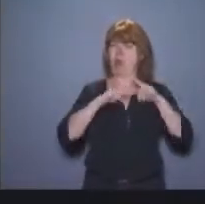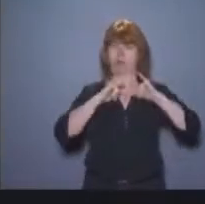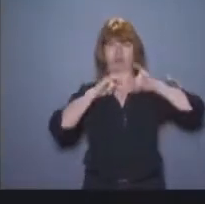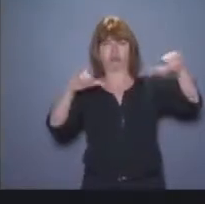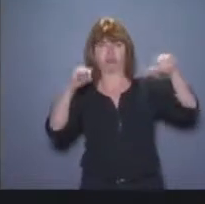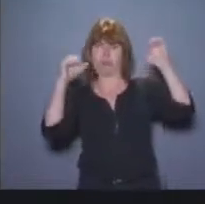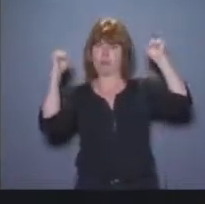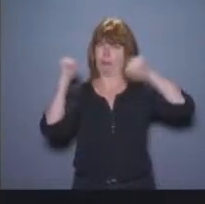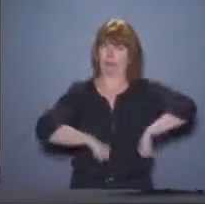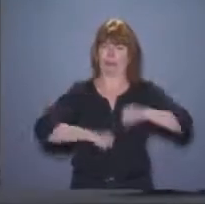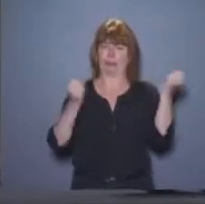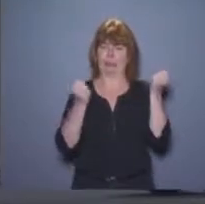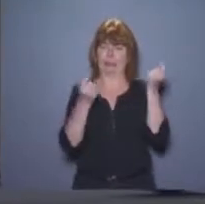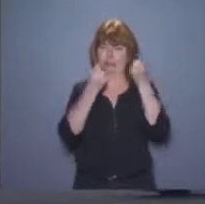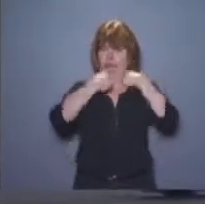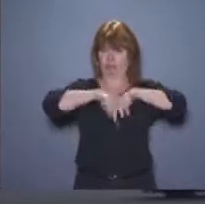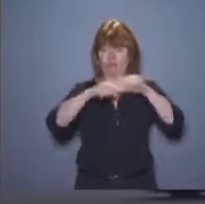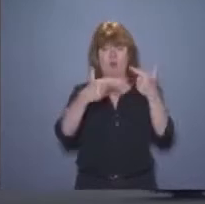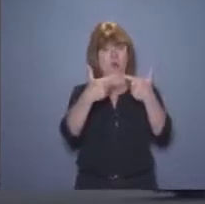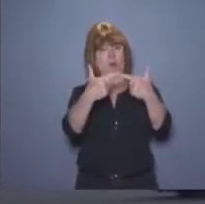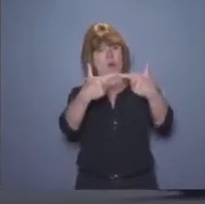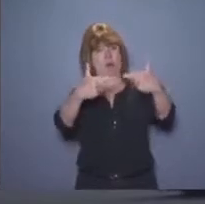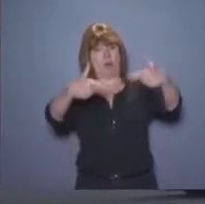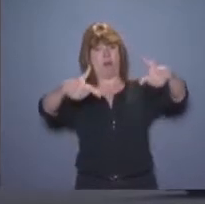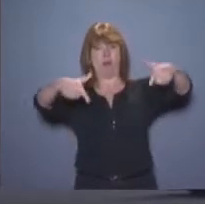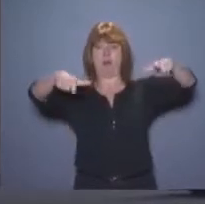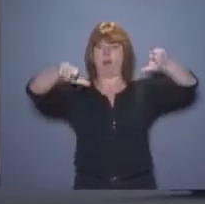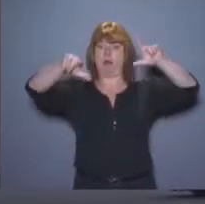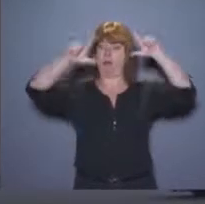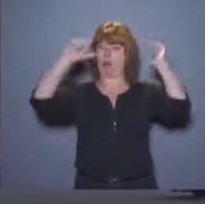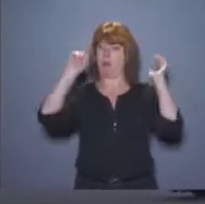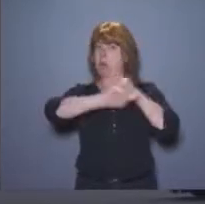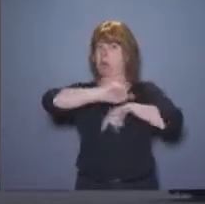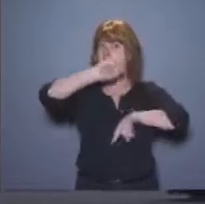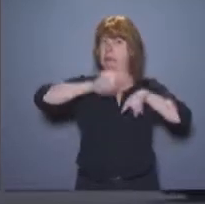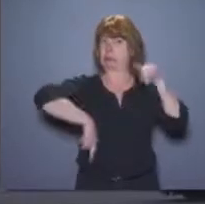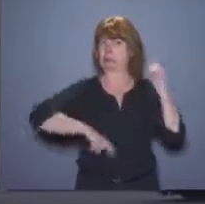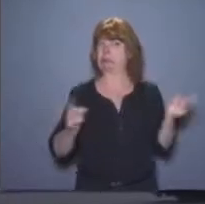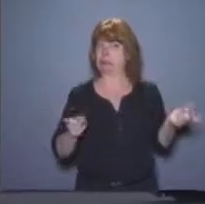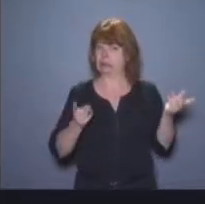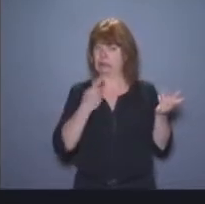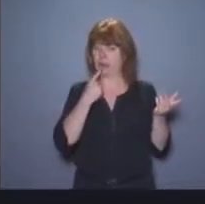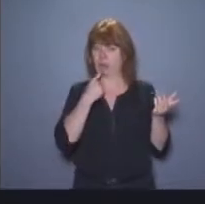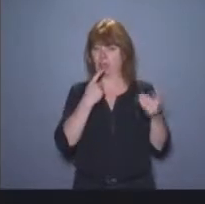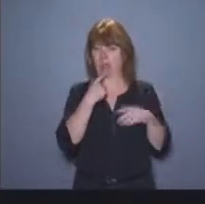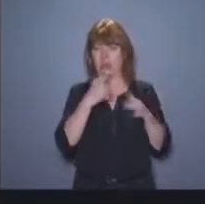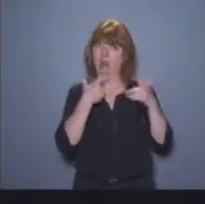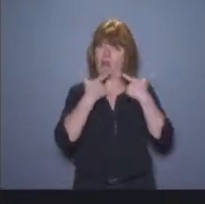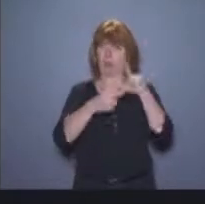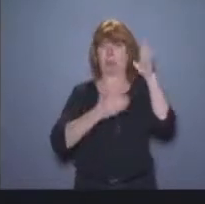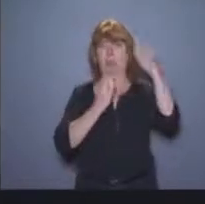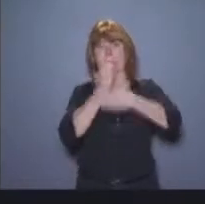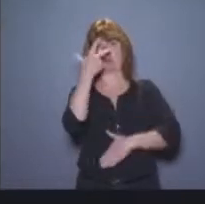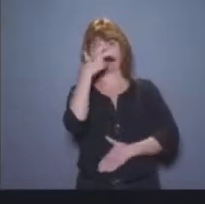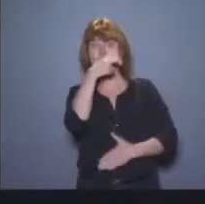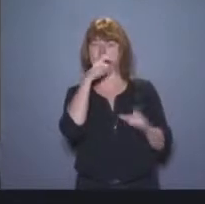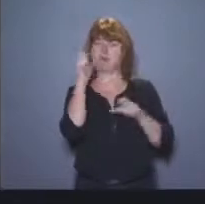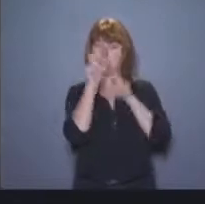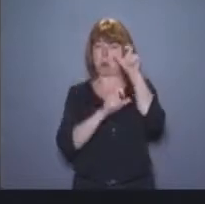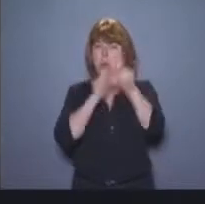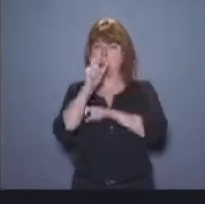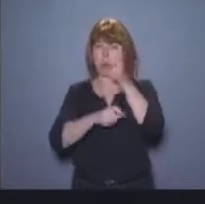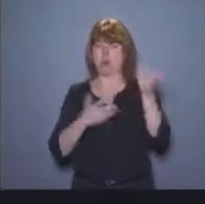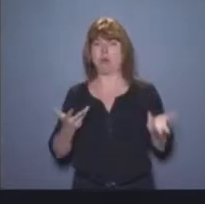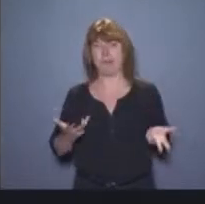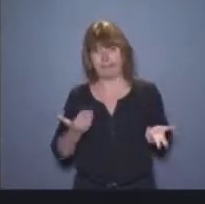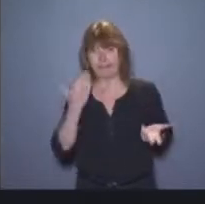institutions, nos savoirs, et nos potentiels et notre puissance. Et notre langue, qu'il n pas interdit de manier avec un peu d